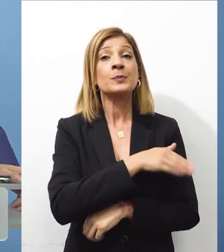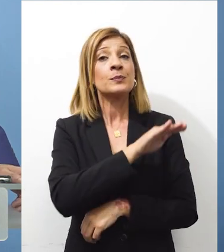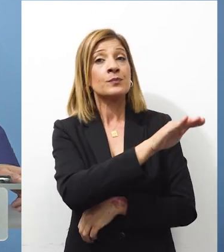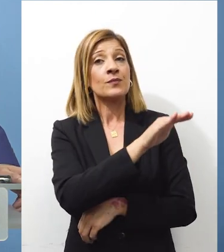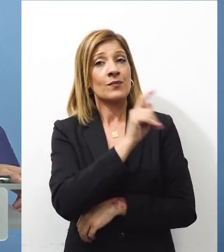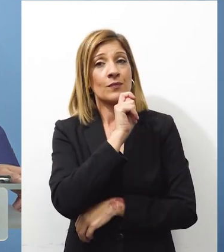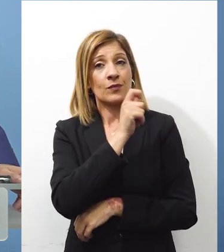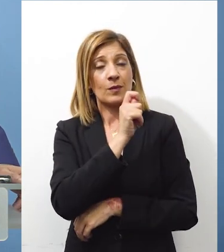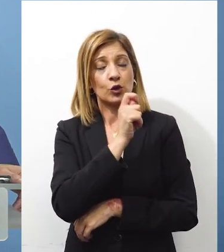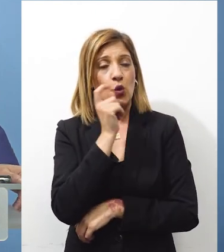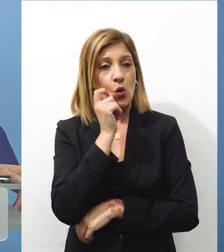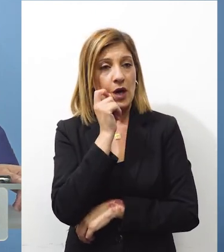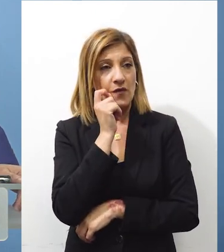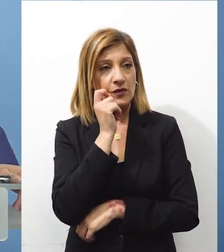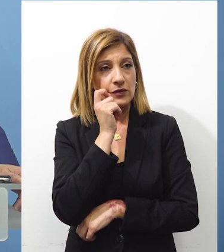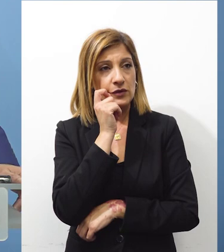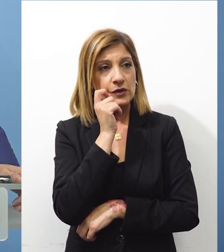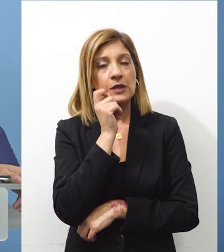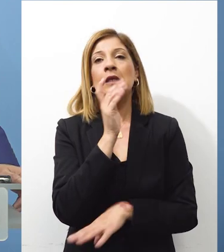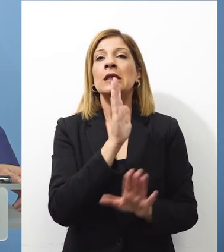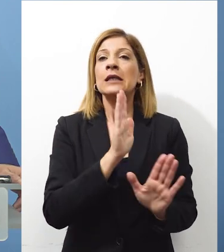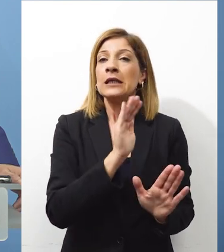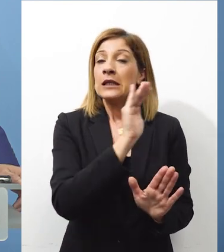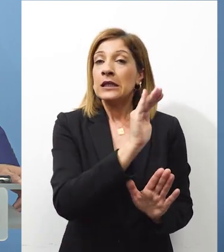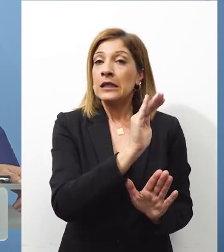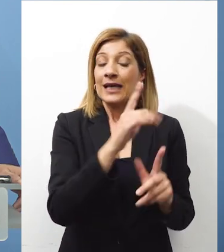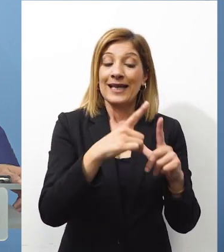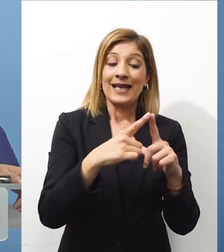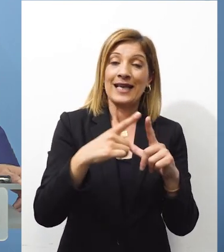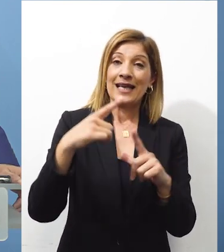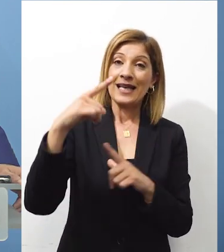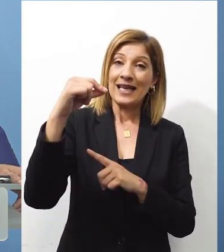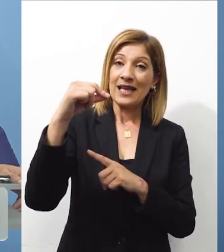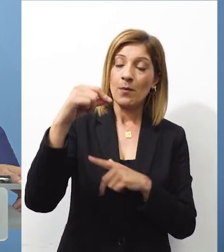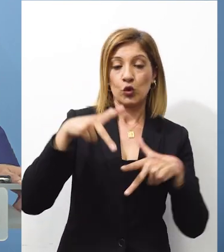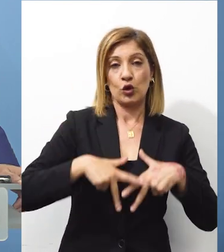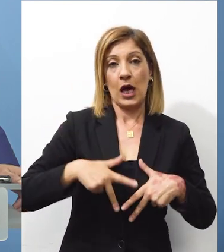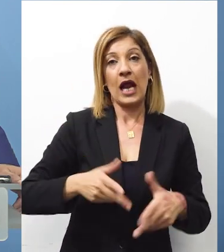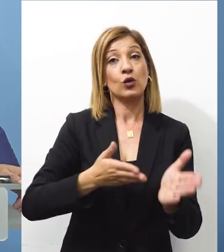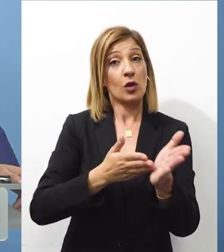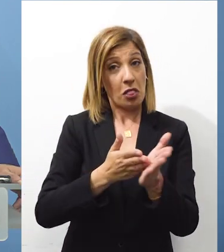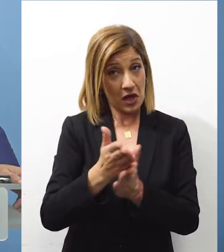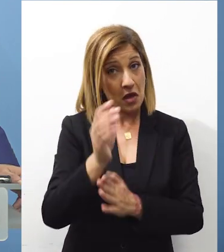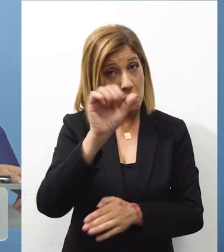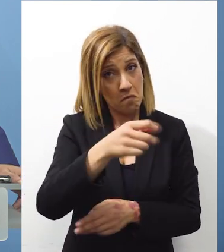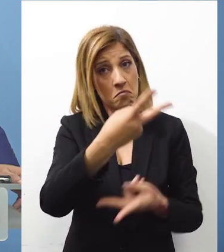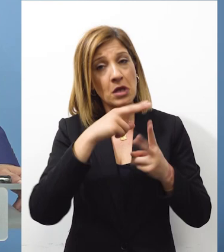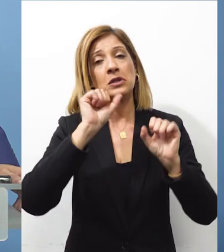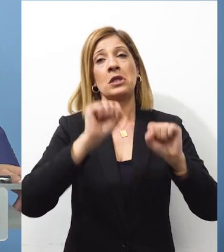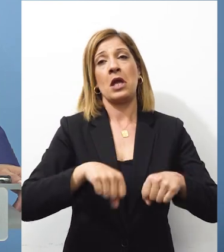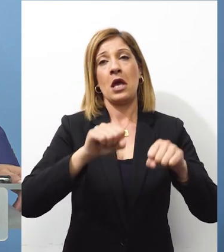Πρόσωπε θα συμφωνείτε ότι η Κύπρος είναι κράτος δικαίου Ασφαλώς